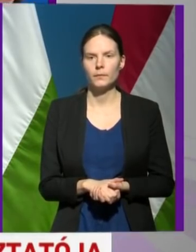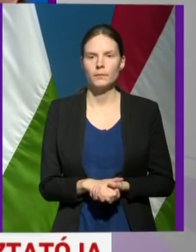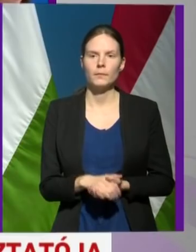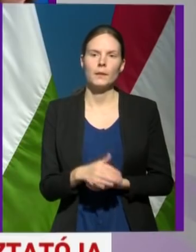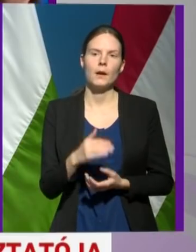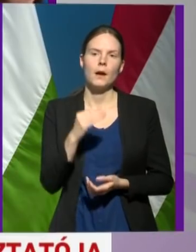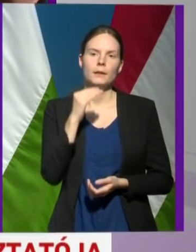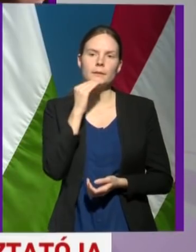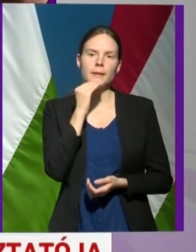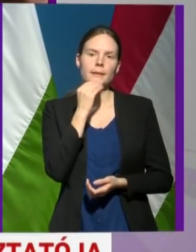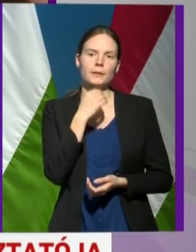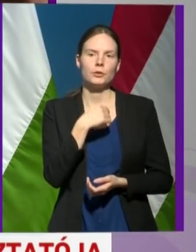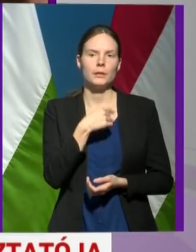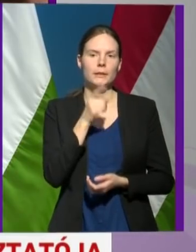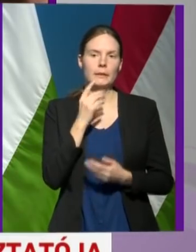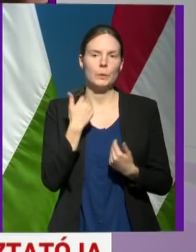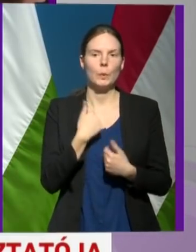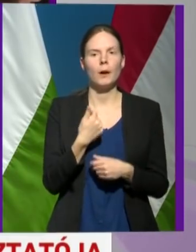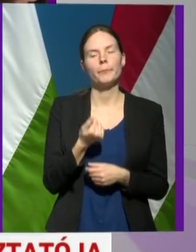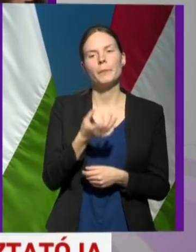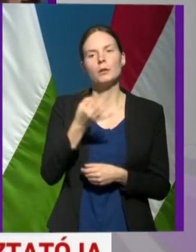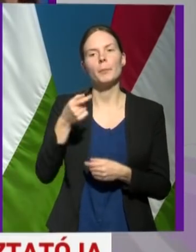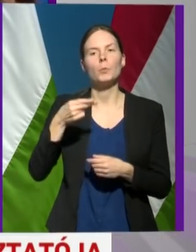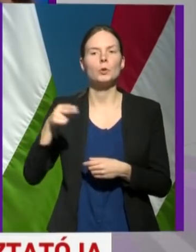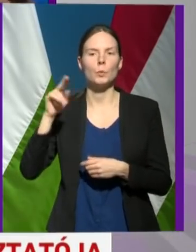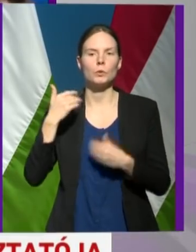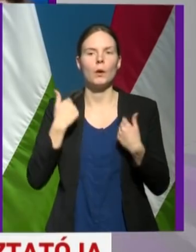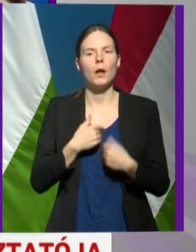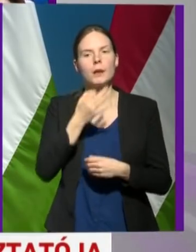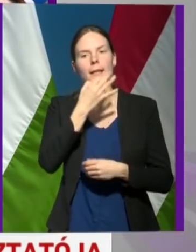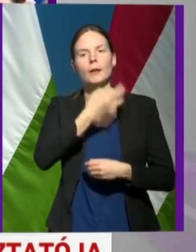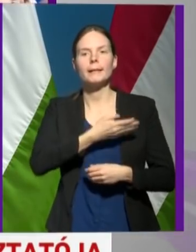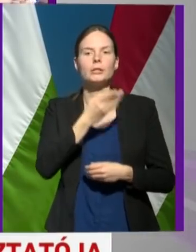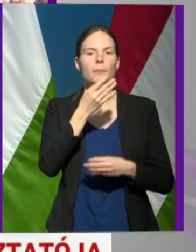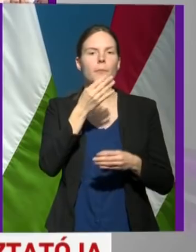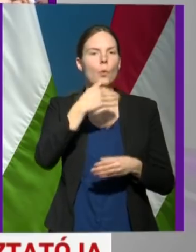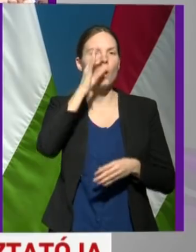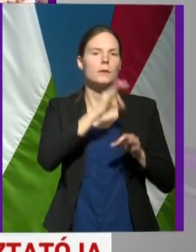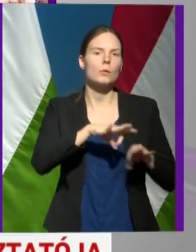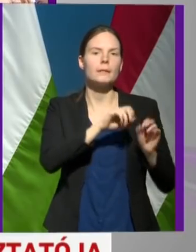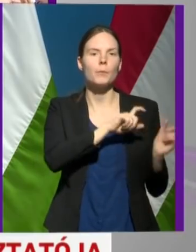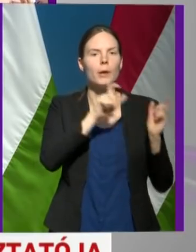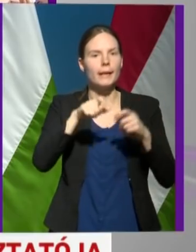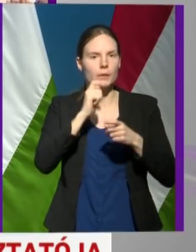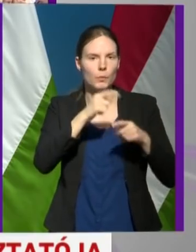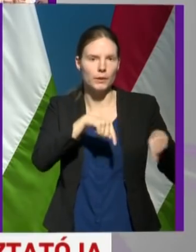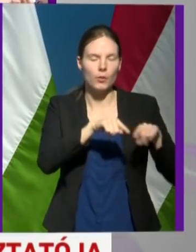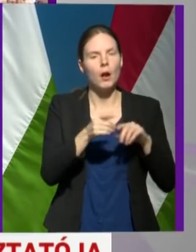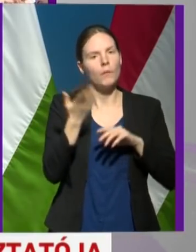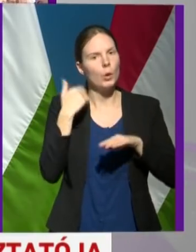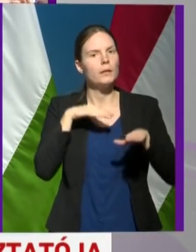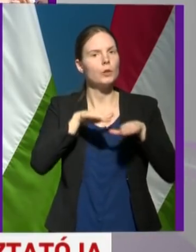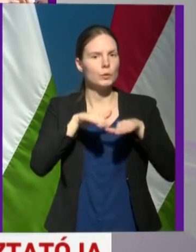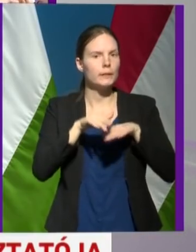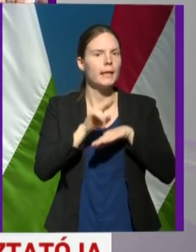Szepes Jönnyit, a vagyok a napi.hu-tól. Azt jönne a kérdésem visszatérve a Olaszországból hazatérő magyarokra, hogy közúti ellenőrzés eddig is volt, ugyanakkor